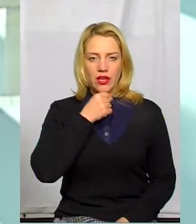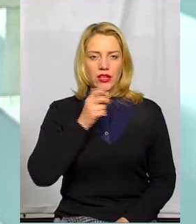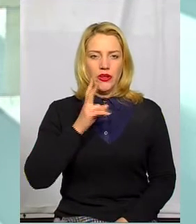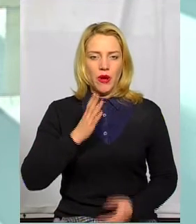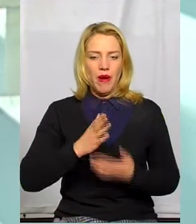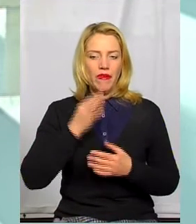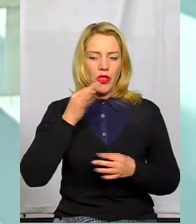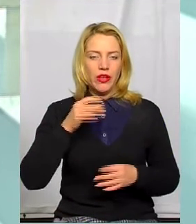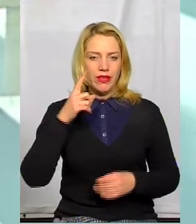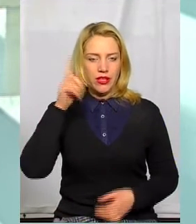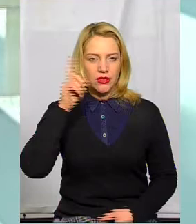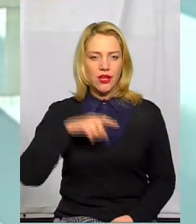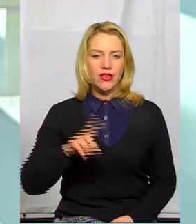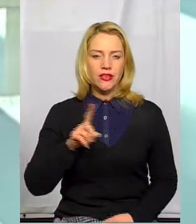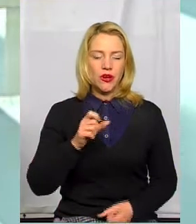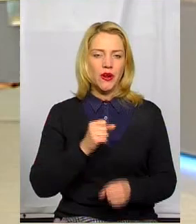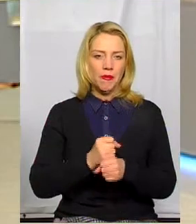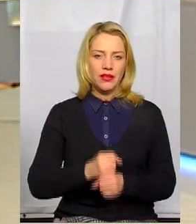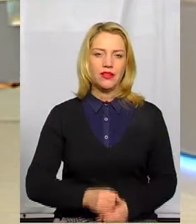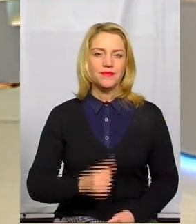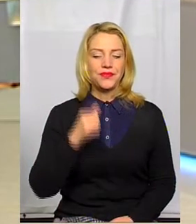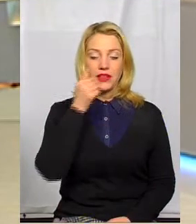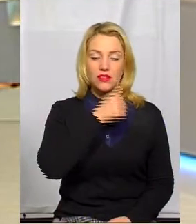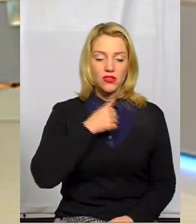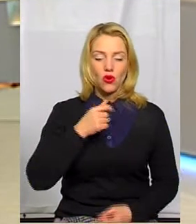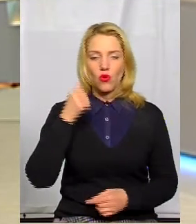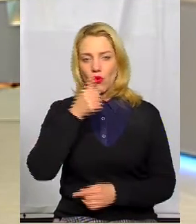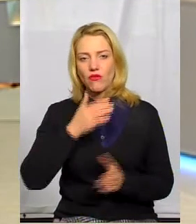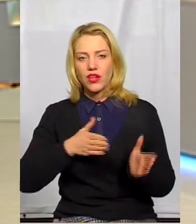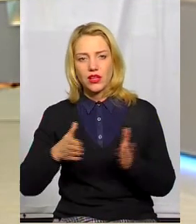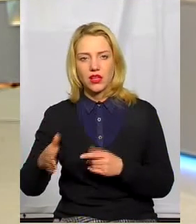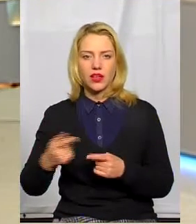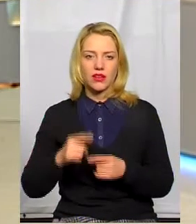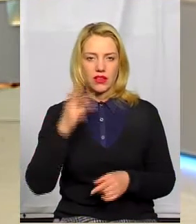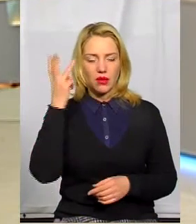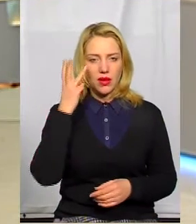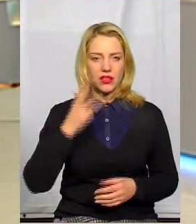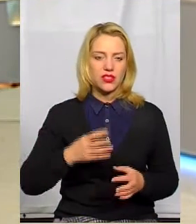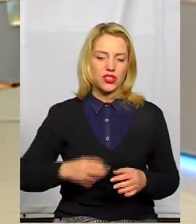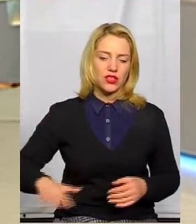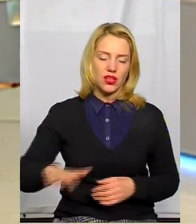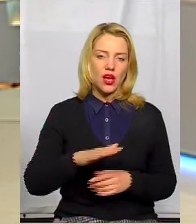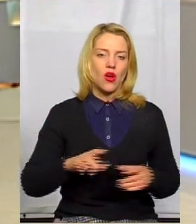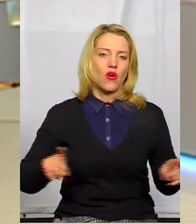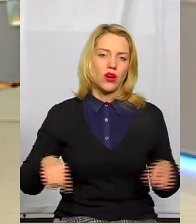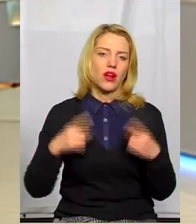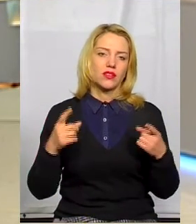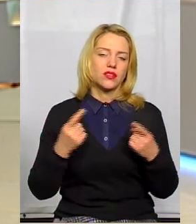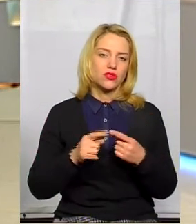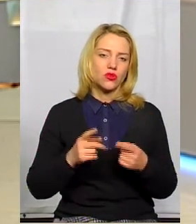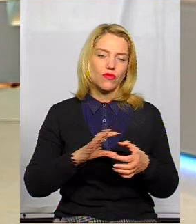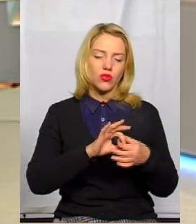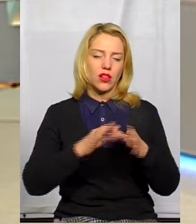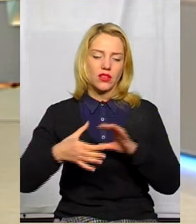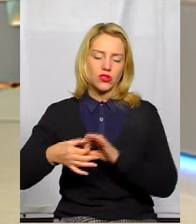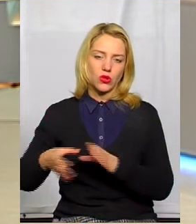які мали досвід, які знали, що вони роблять. От, з року в рік на Хмельниччині і в Хмельницькому, зокрема, організовують ланцюги єдності. І другий рік